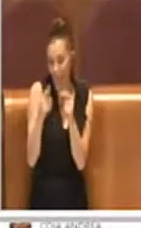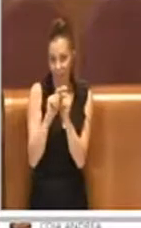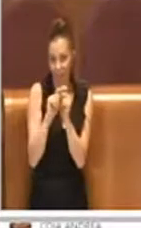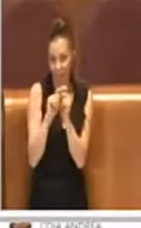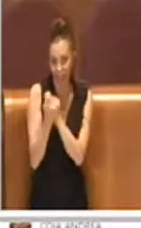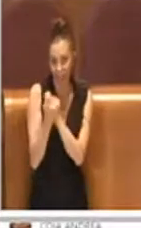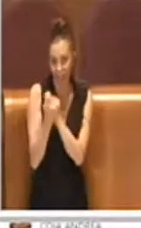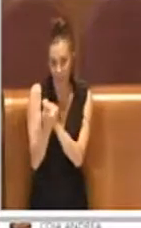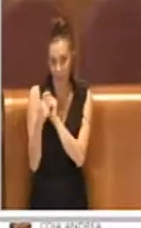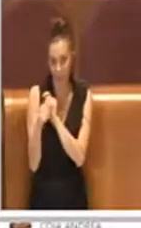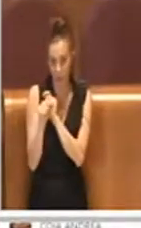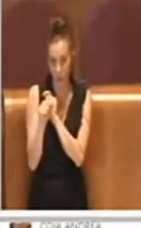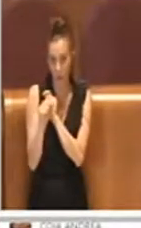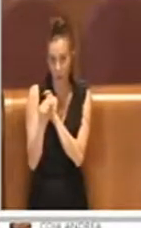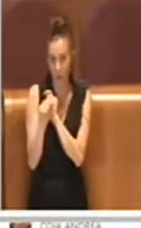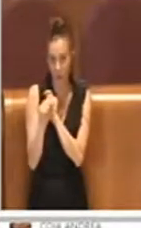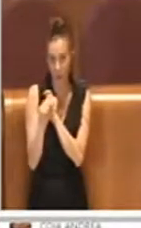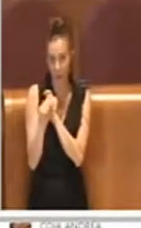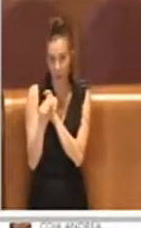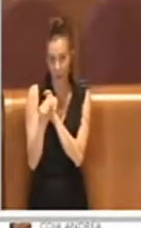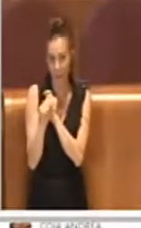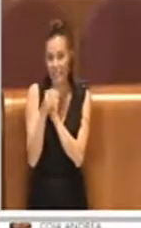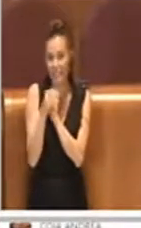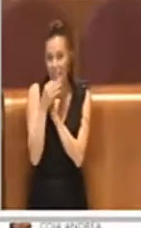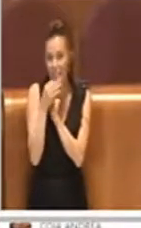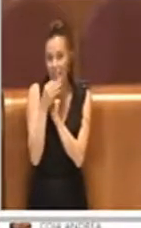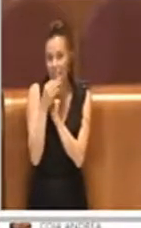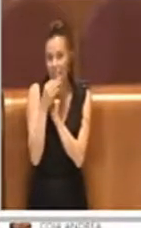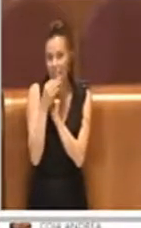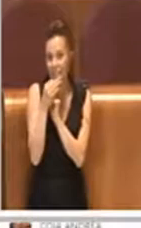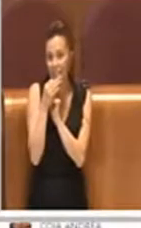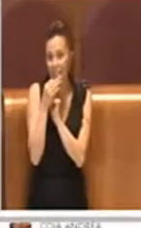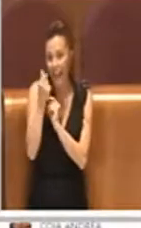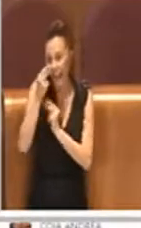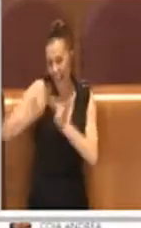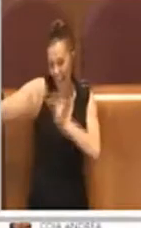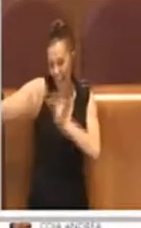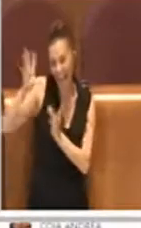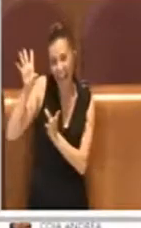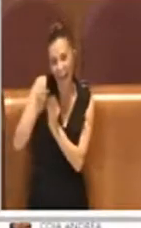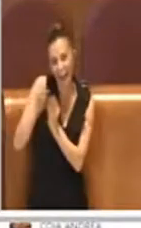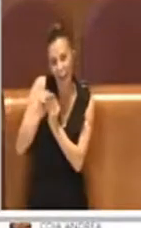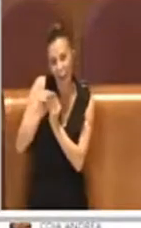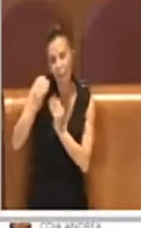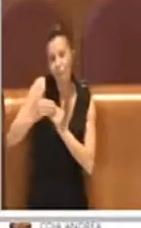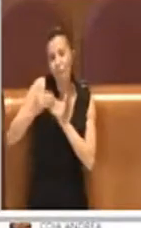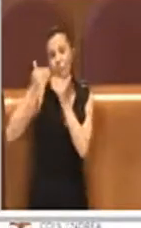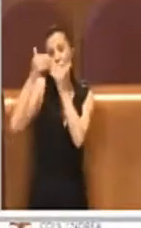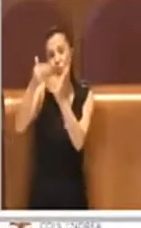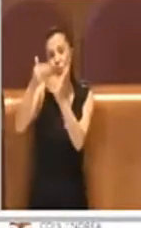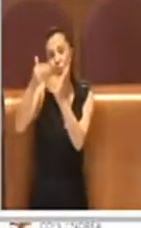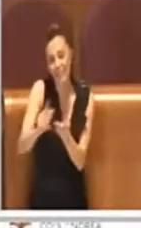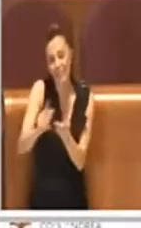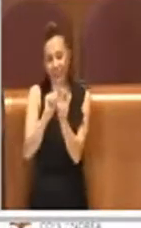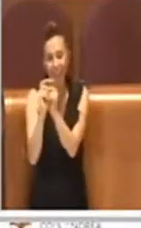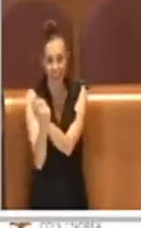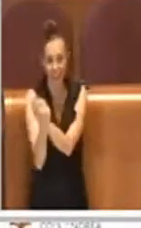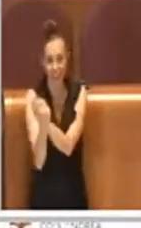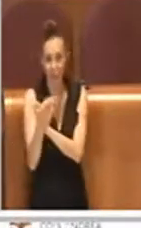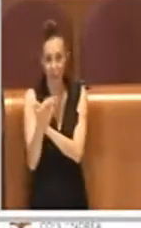che è successiva al rendiconto, per cui tiene conto di quello che nel